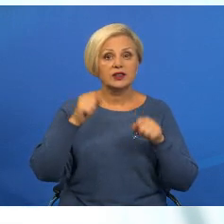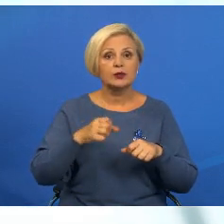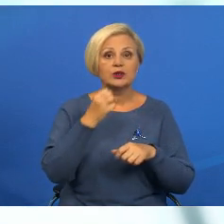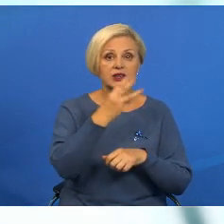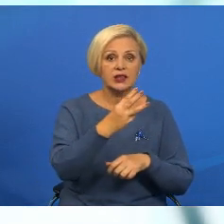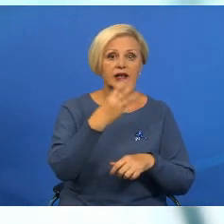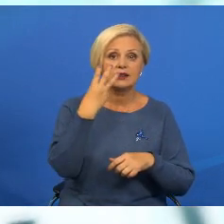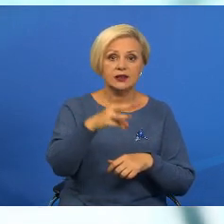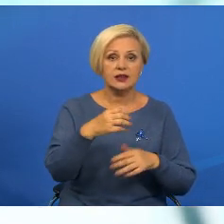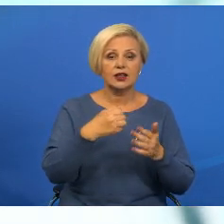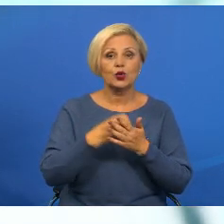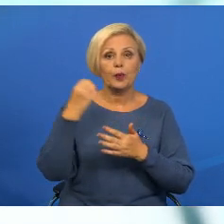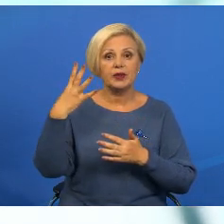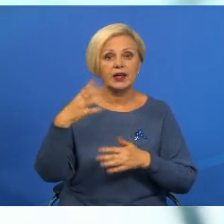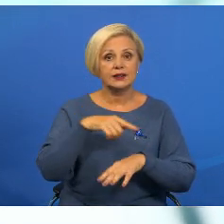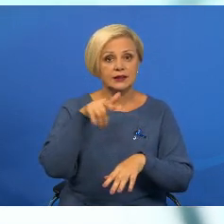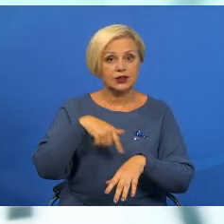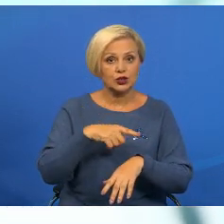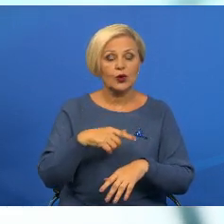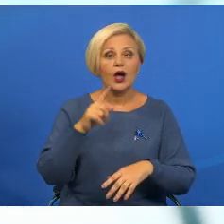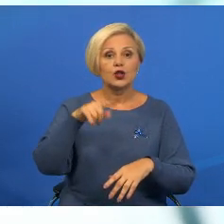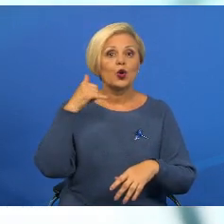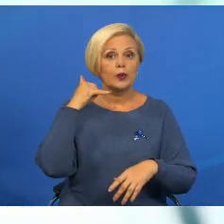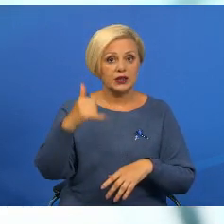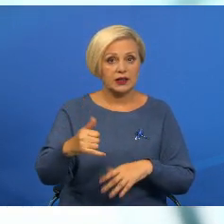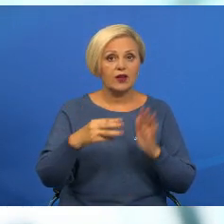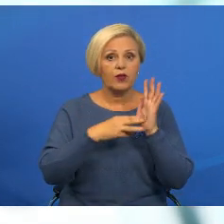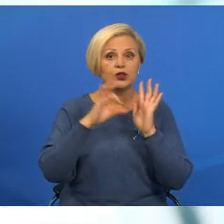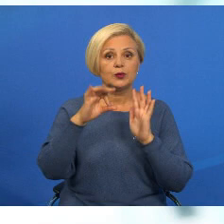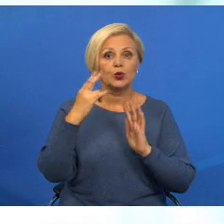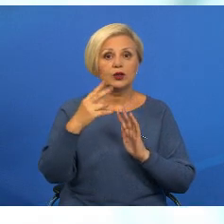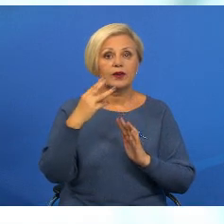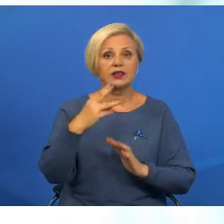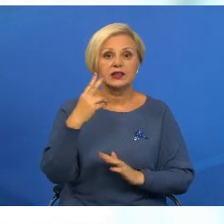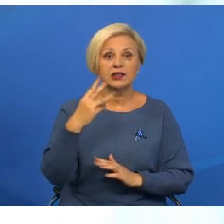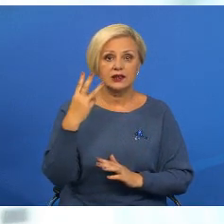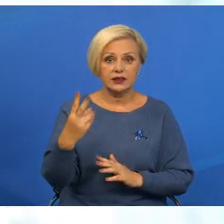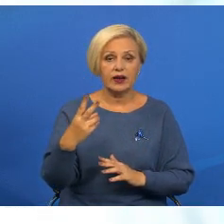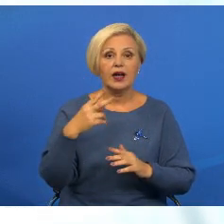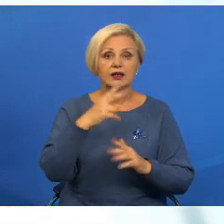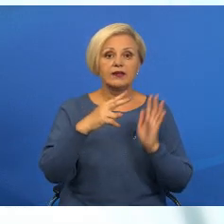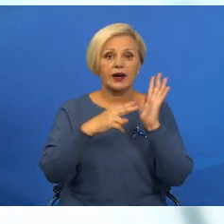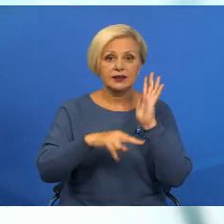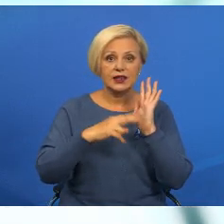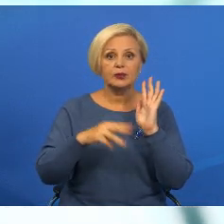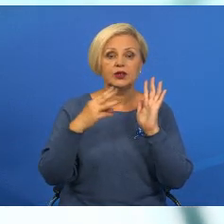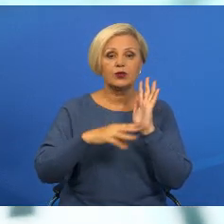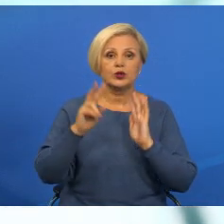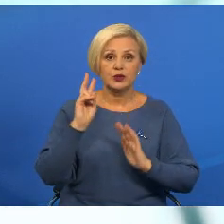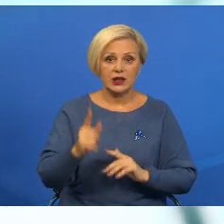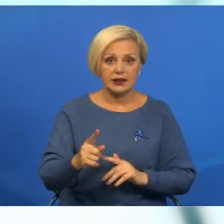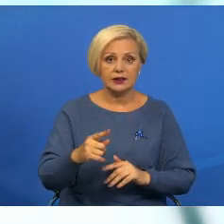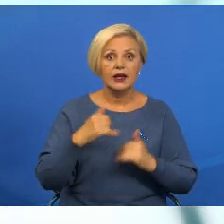13.30 до 15.00 годин. Нумер для сувязи – 802-332-2-70-81.